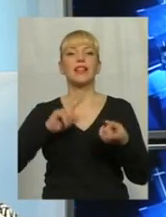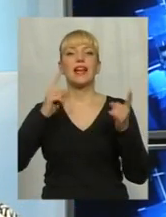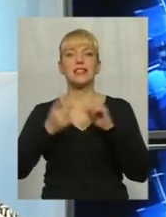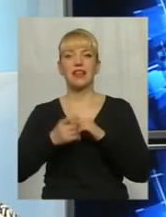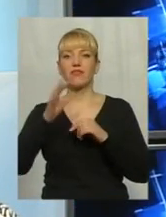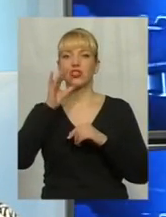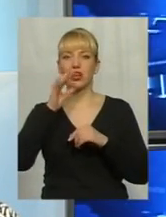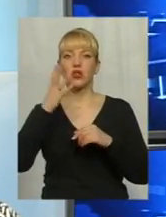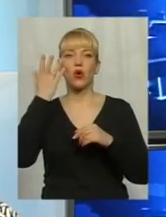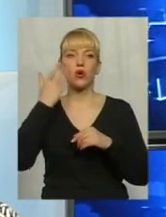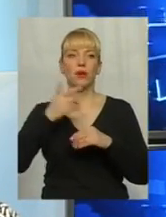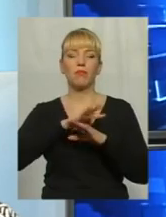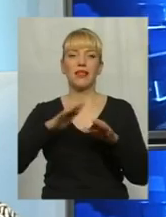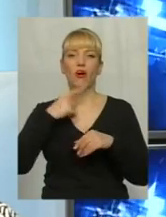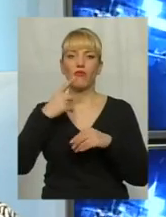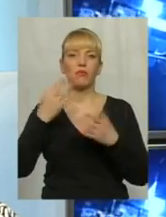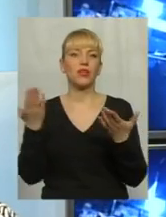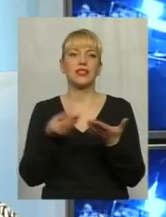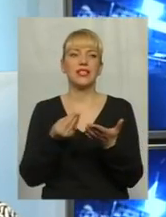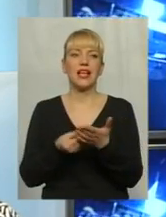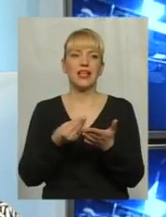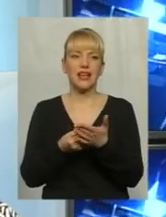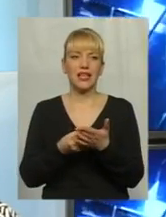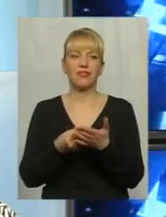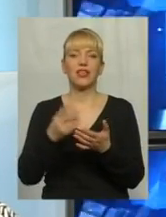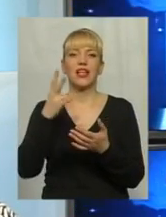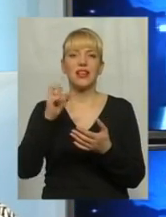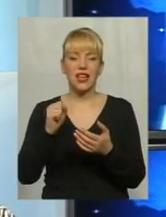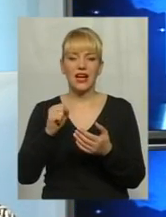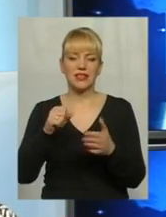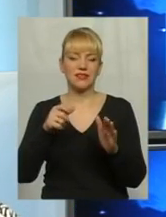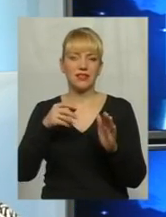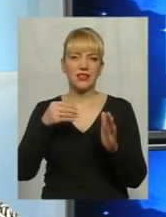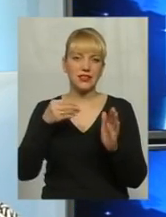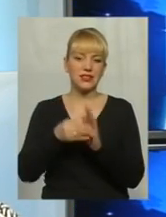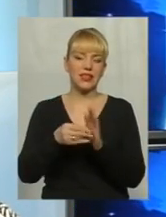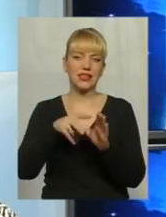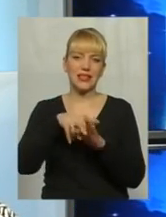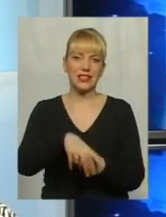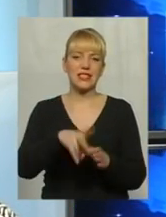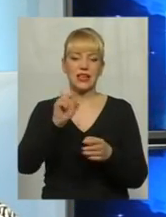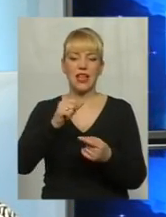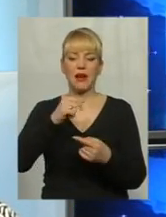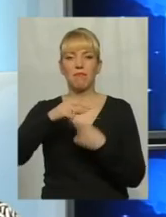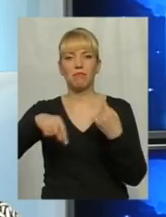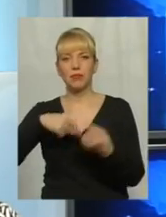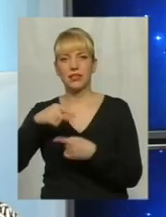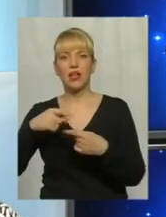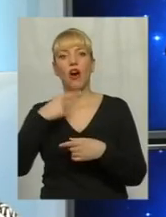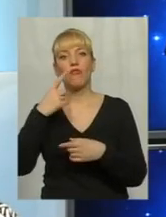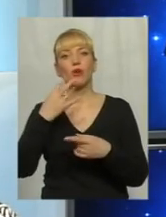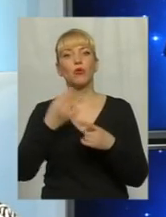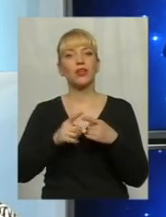говорили про якісь тарифи на комунальні послуги, на тиск на бізнес, малий та середній, говорили про те, де нам збудувати